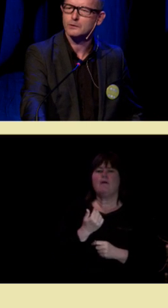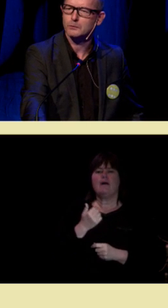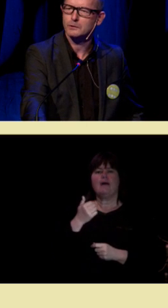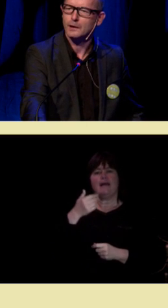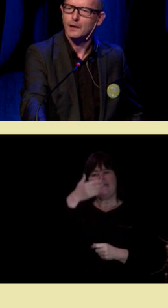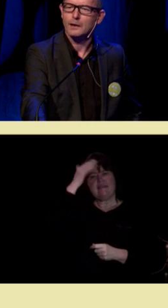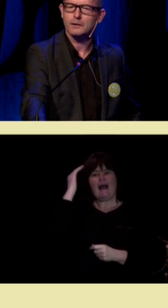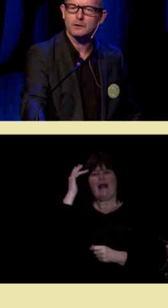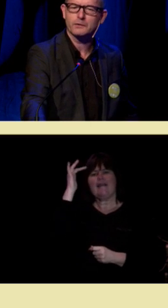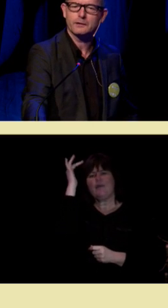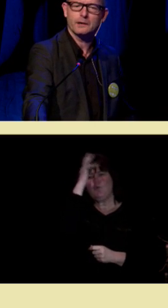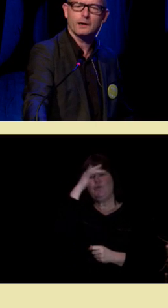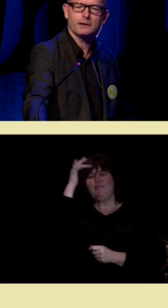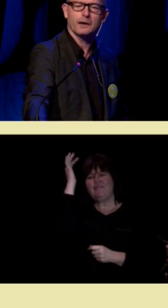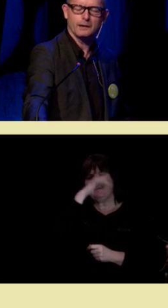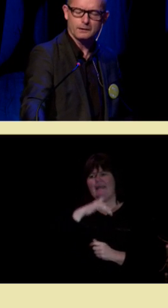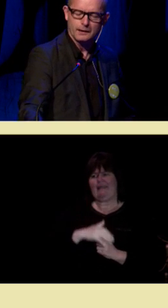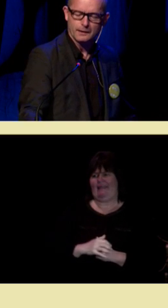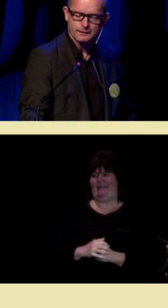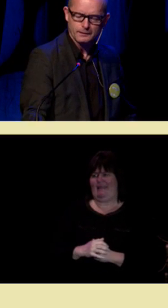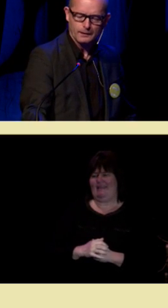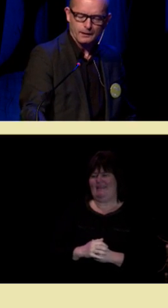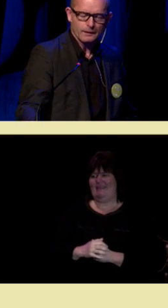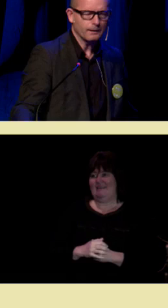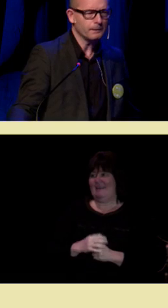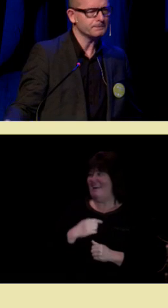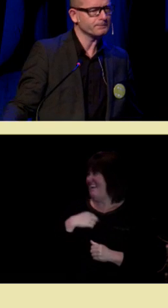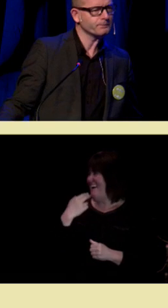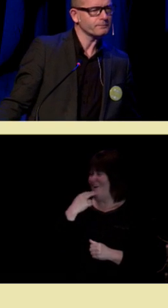å undre litt over. Jeg har kalt dette hjernen er ikke alene.